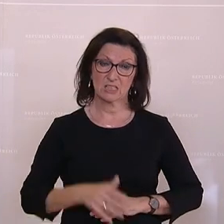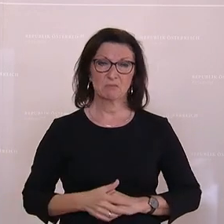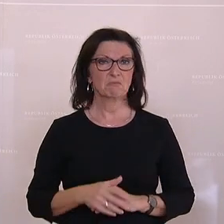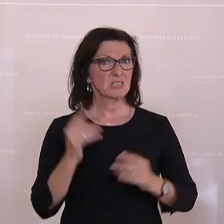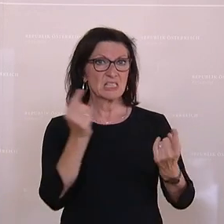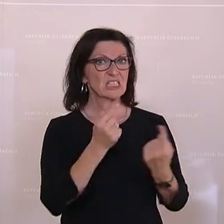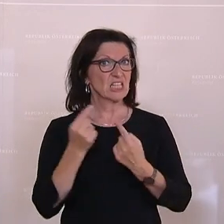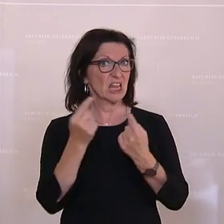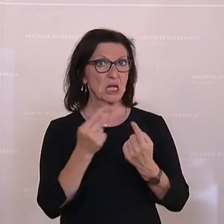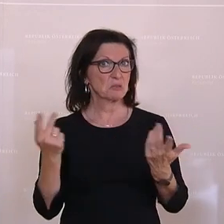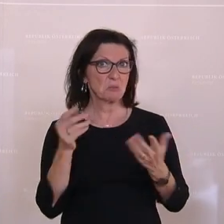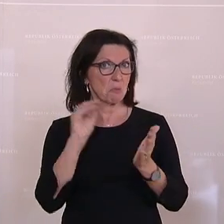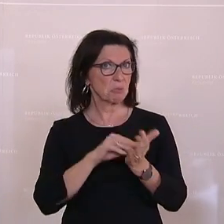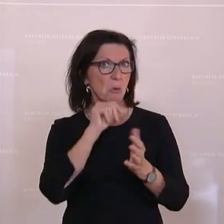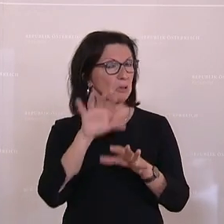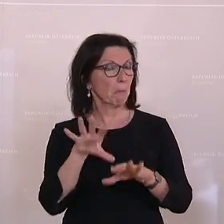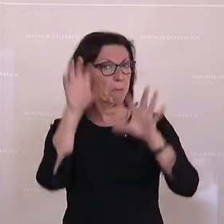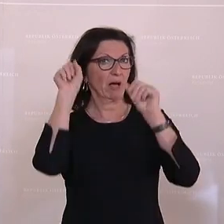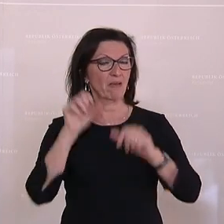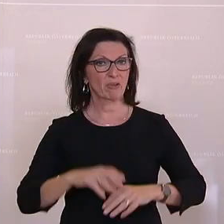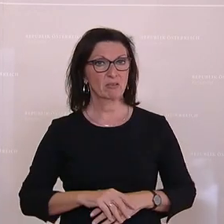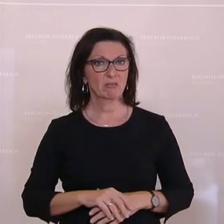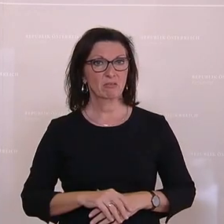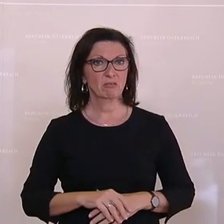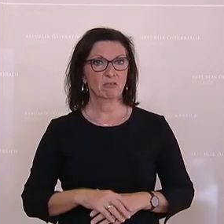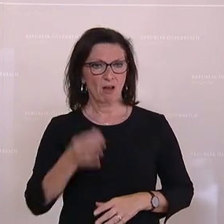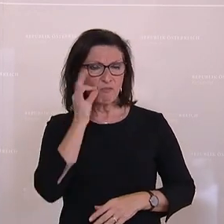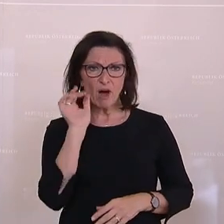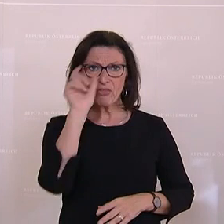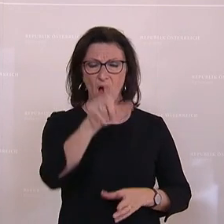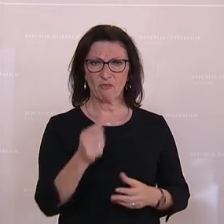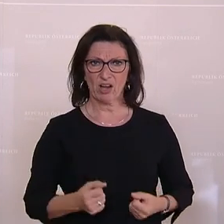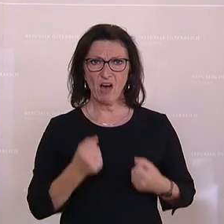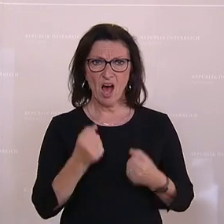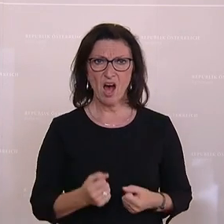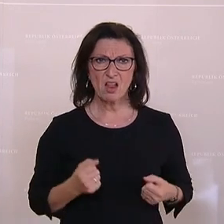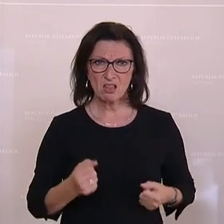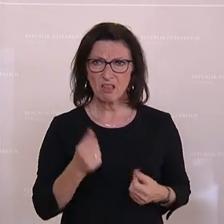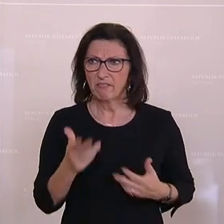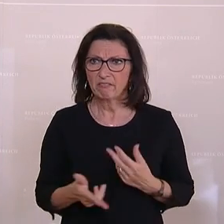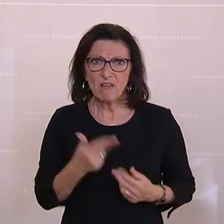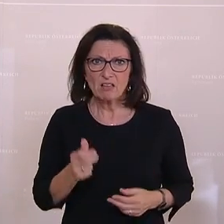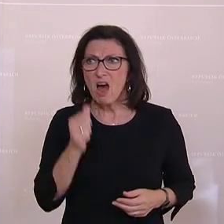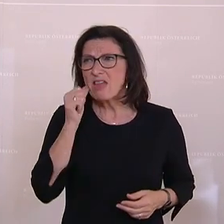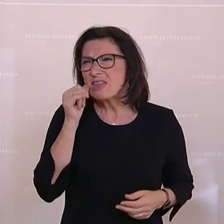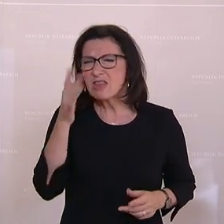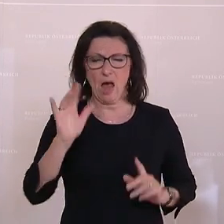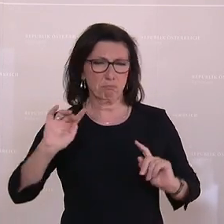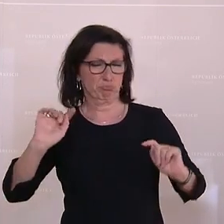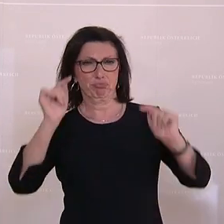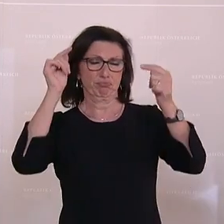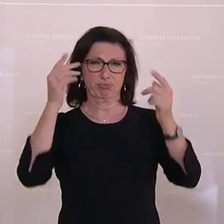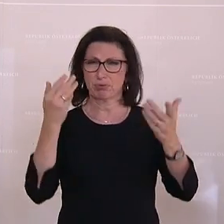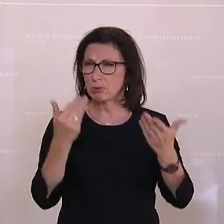Situation noch immer nicht erkannt haben, wenn es um Gewalt an Frauen geht, die beinahe täglich eskaliert. Solche